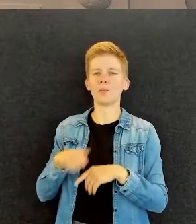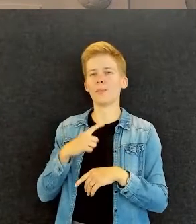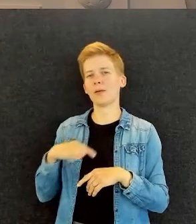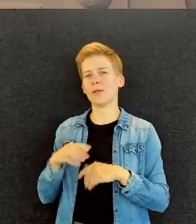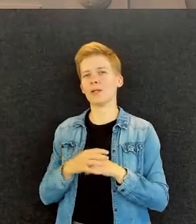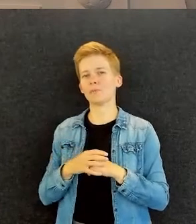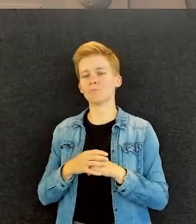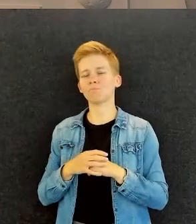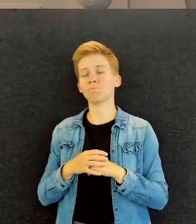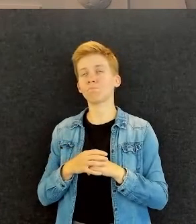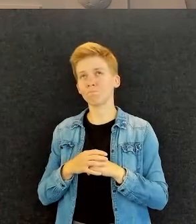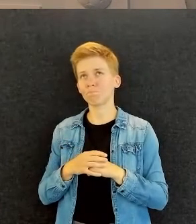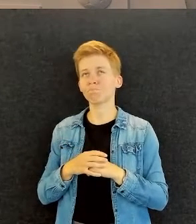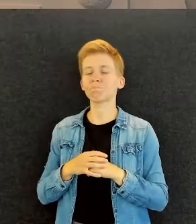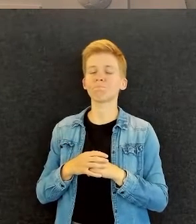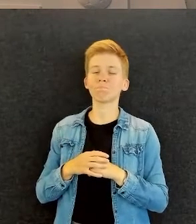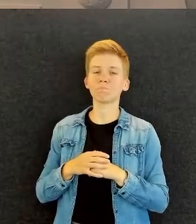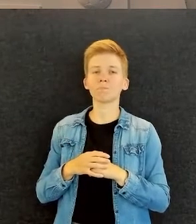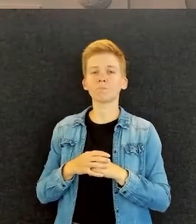on.